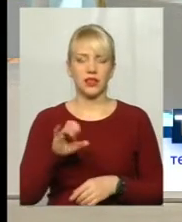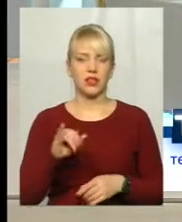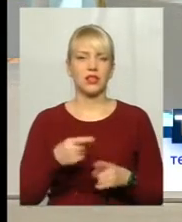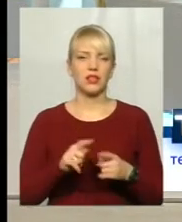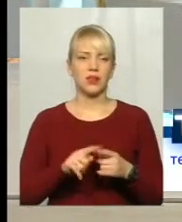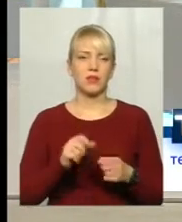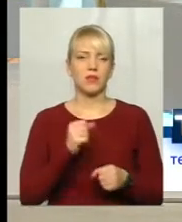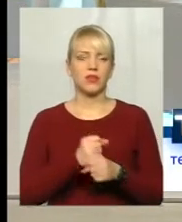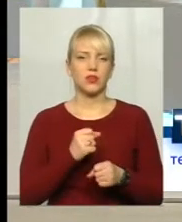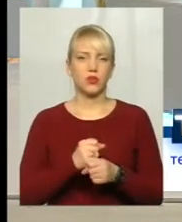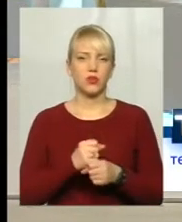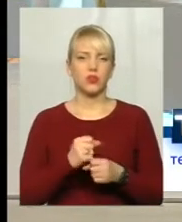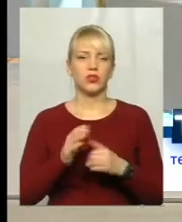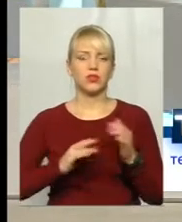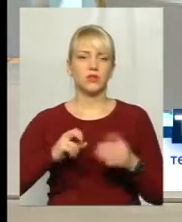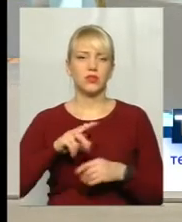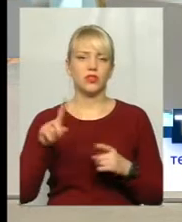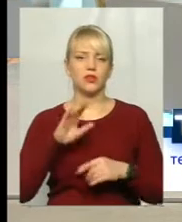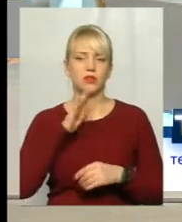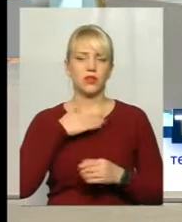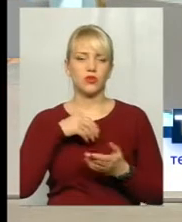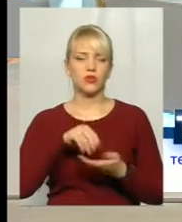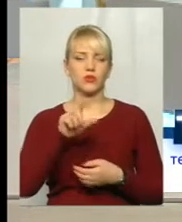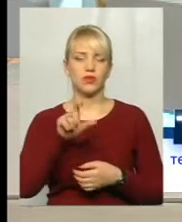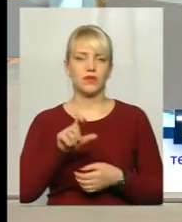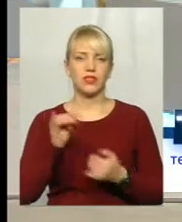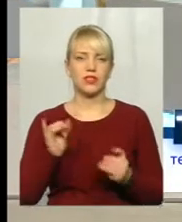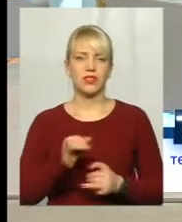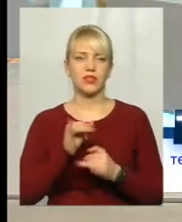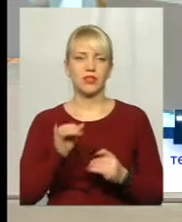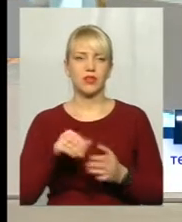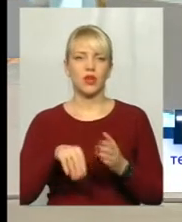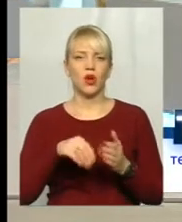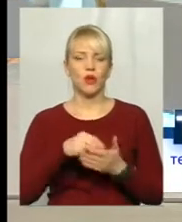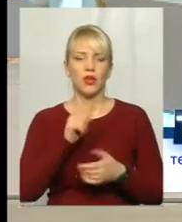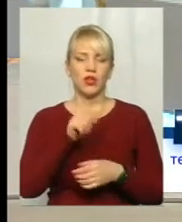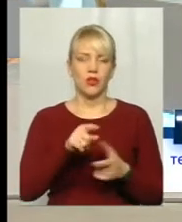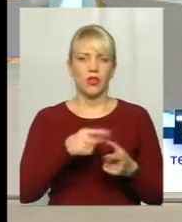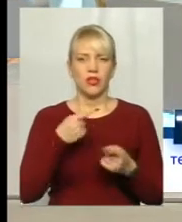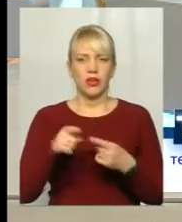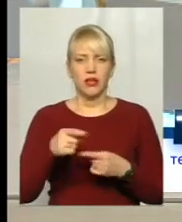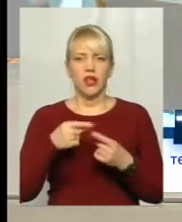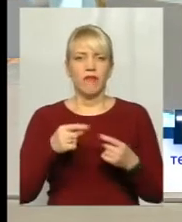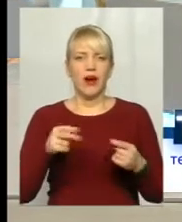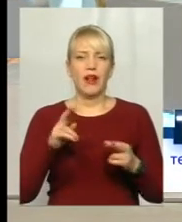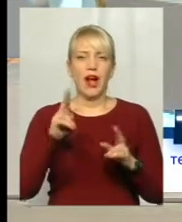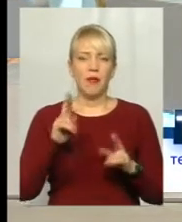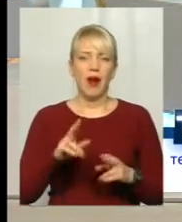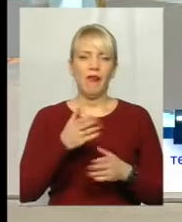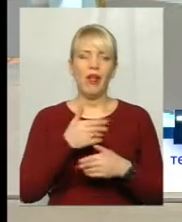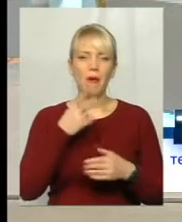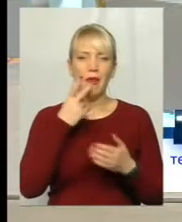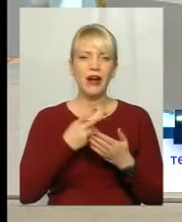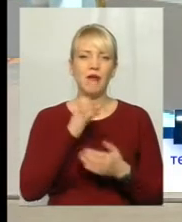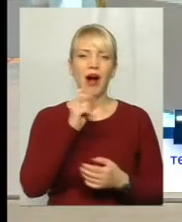працюють, для того, щоб нашого споживача зацікавити, купити той чи інший товар. Як правило, деколи ми бачимо